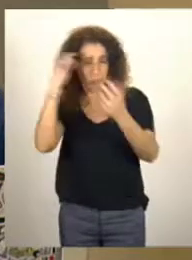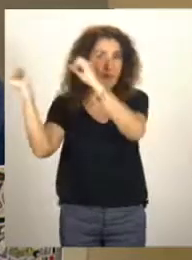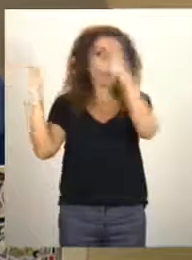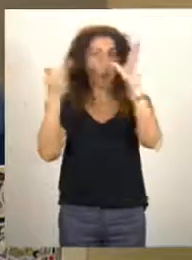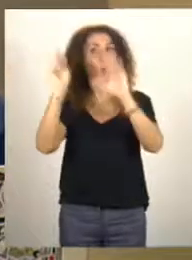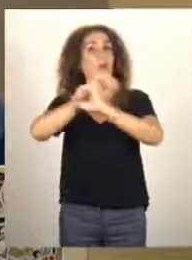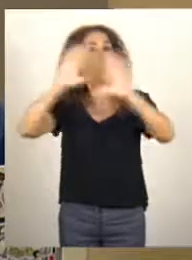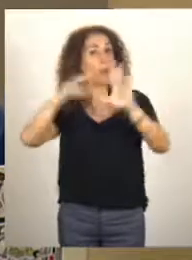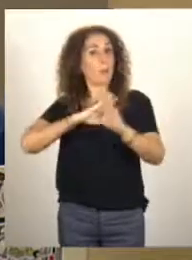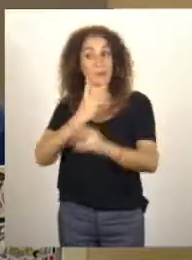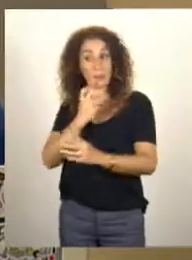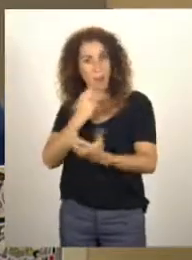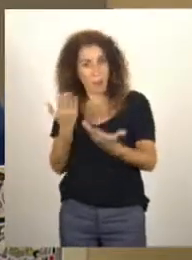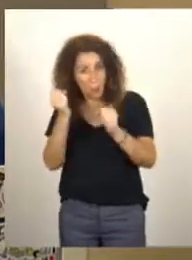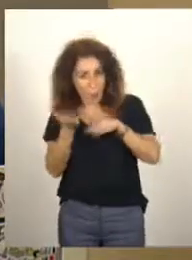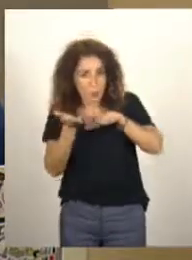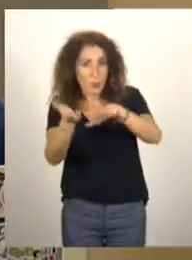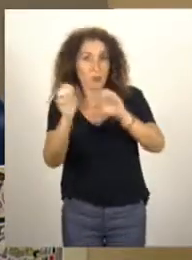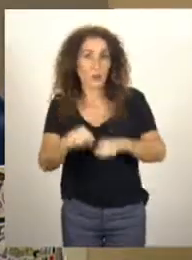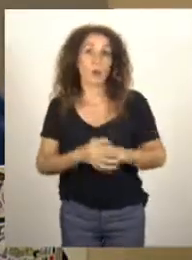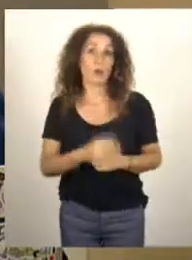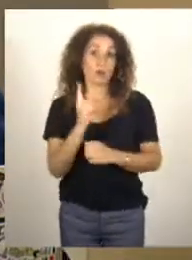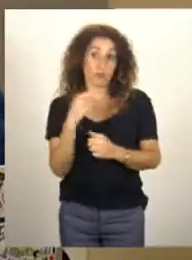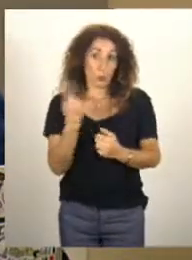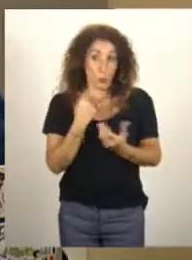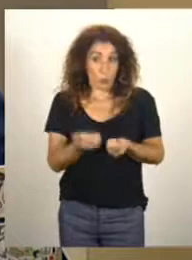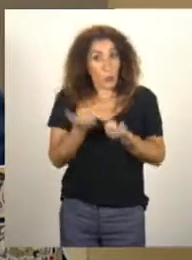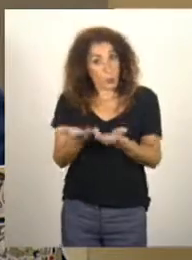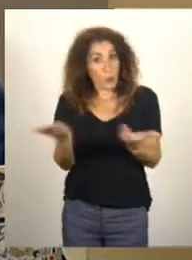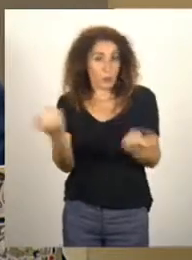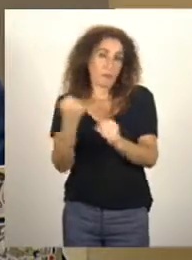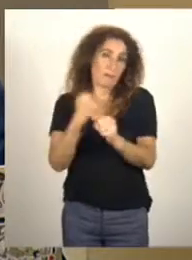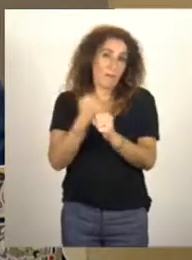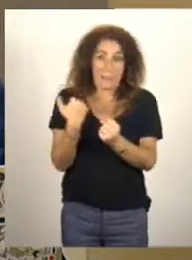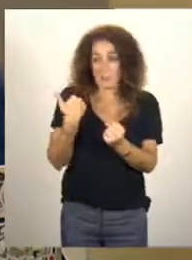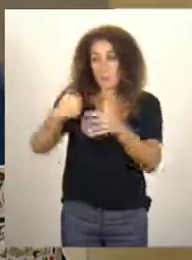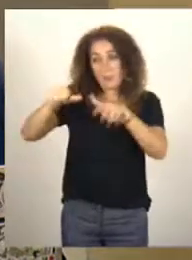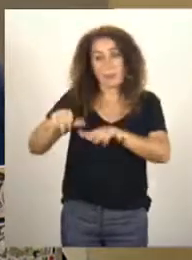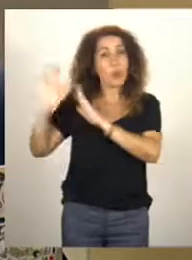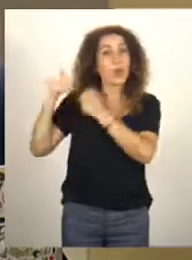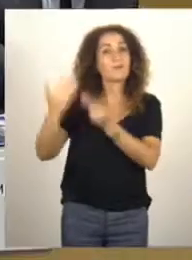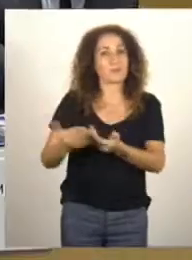Donc voilà nos propositions dans le cadre de nos travaux ces derniers six mois. Merci. Merci. Merci.